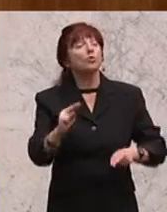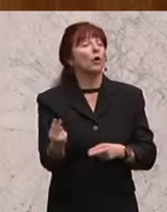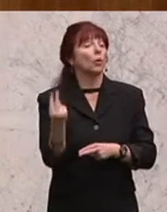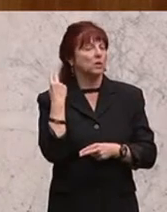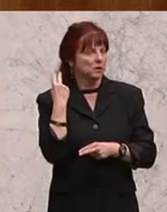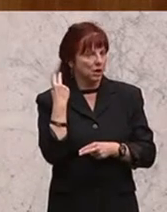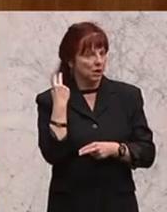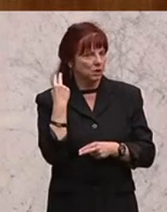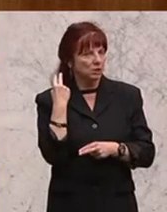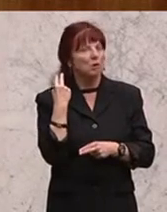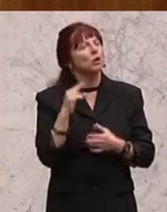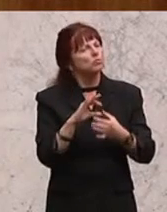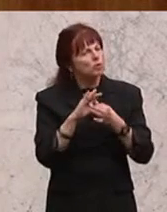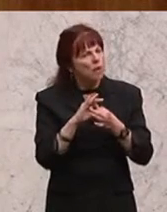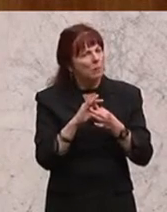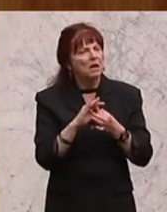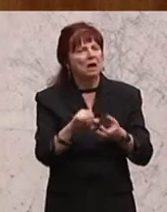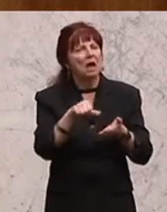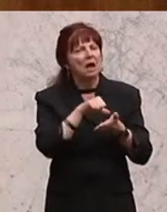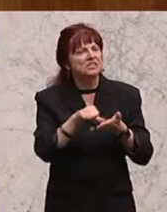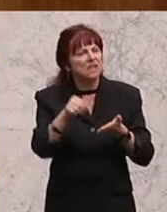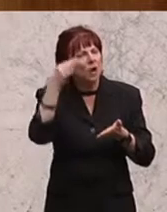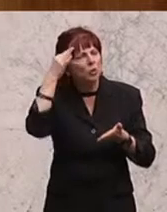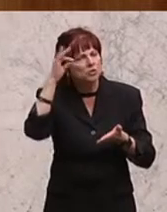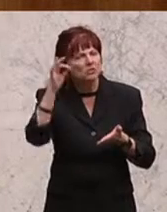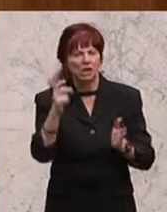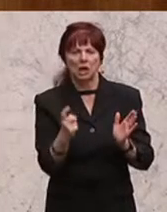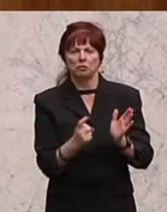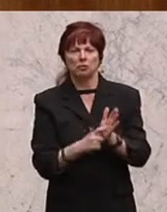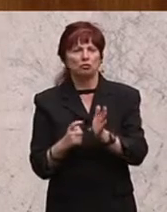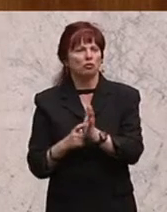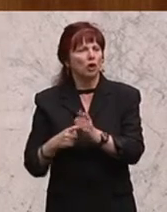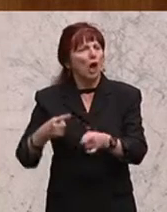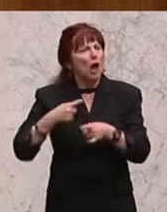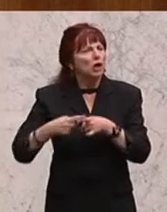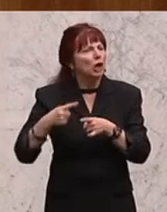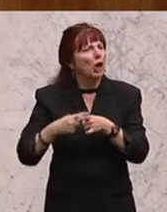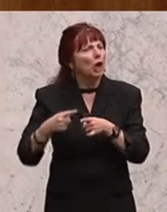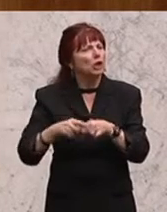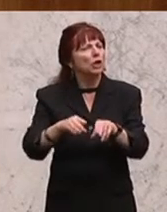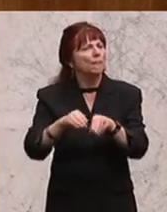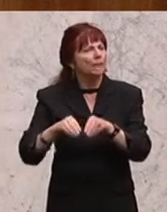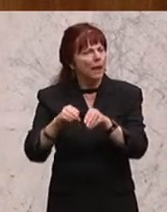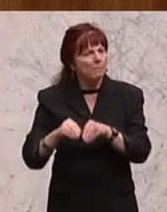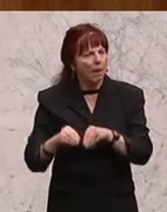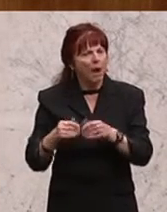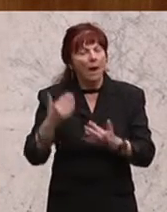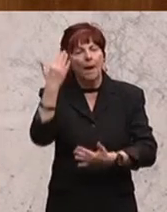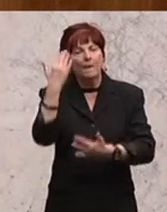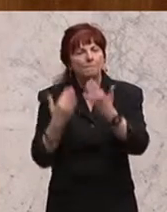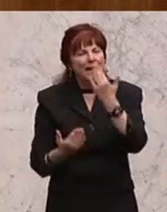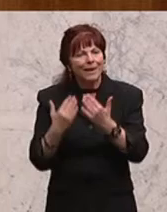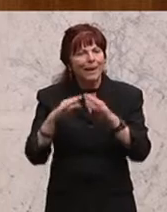Forderungen und Kreditnehmer diese Bilanzsumme noch einmal um 12